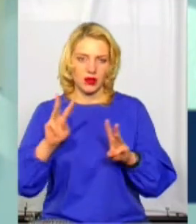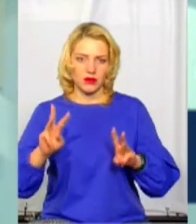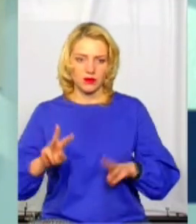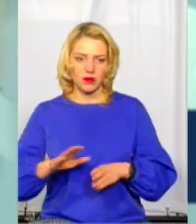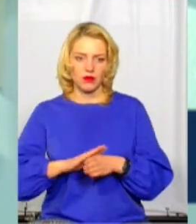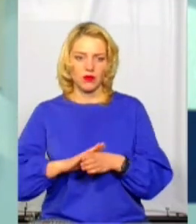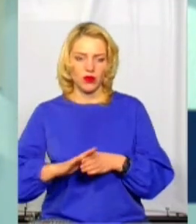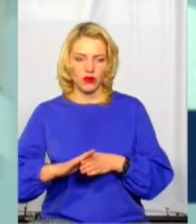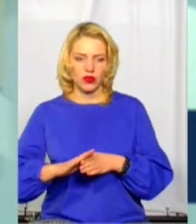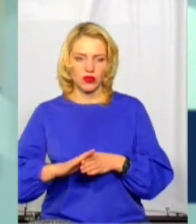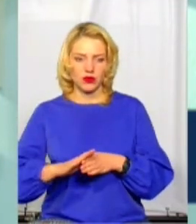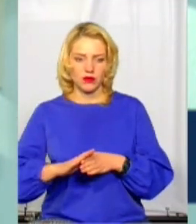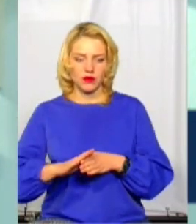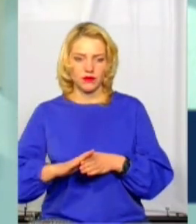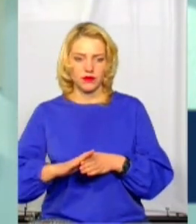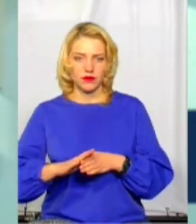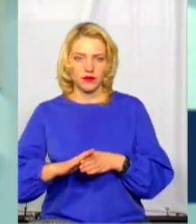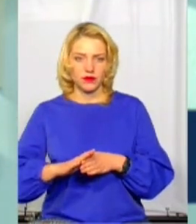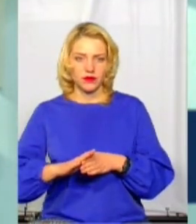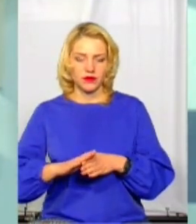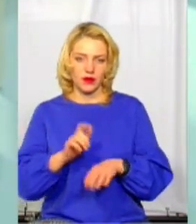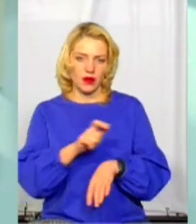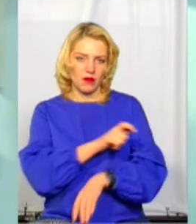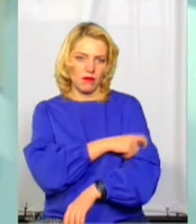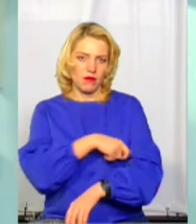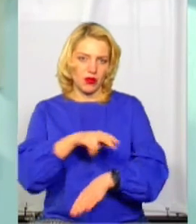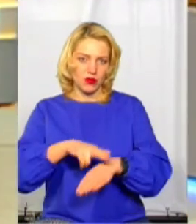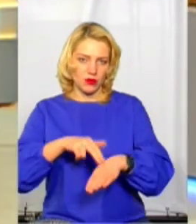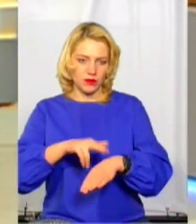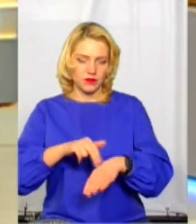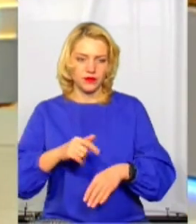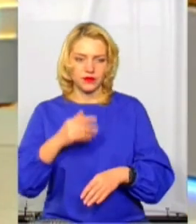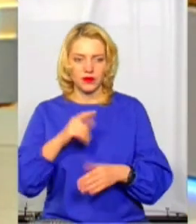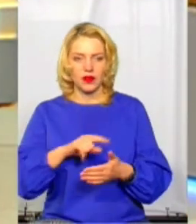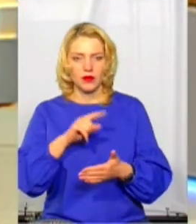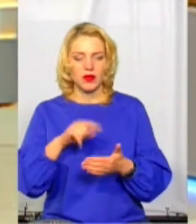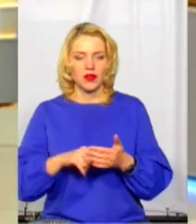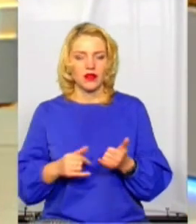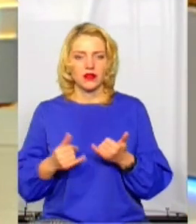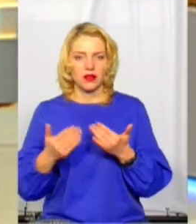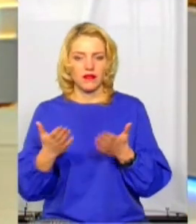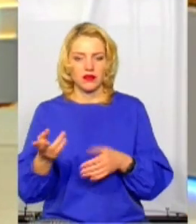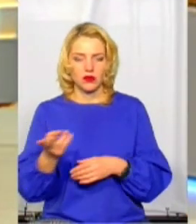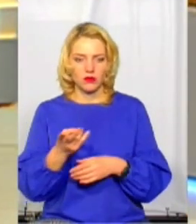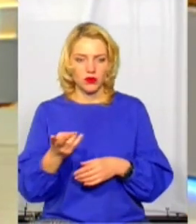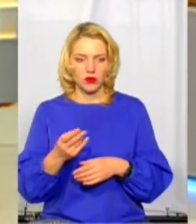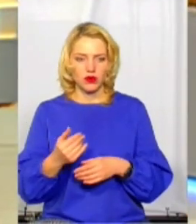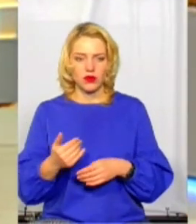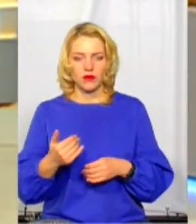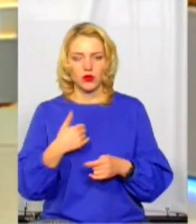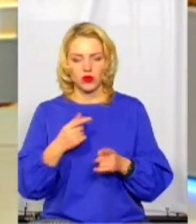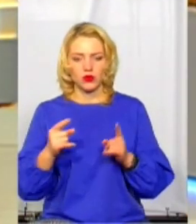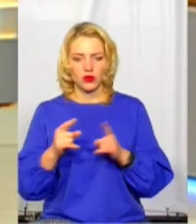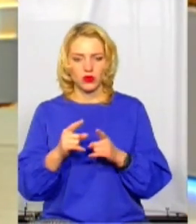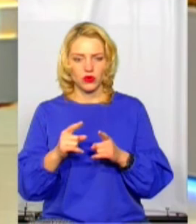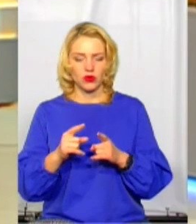повністю як пішими нарядами, так і автопатрулями поблизу. Останнє питання для вас обох. Попрошу просто на нього дуже